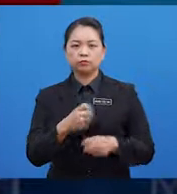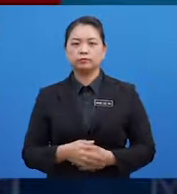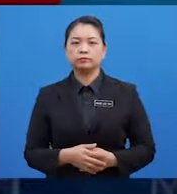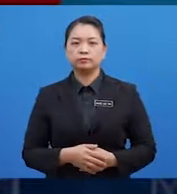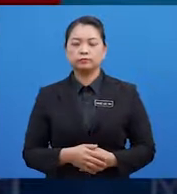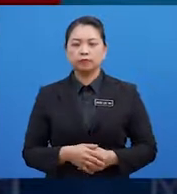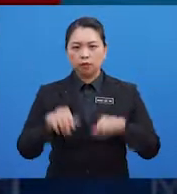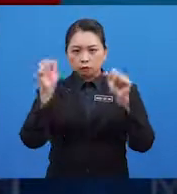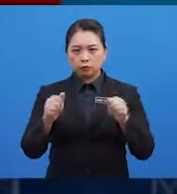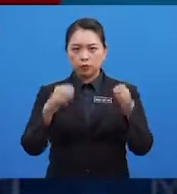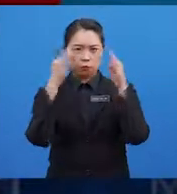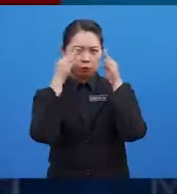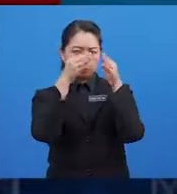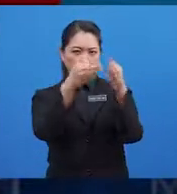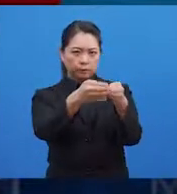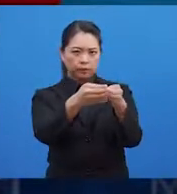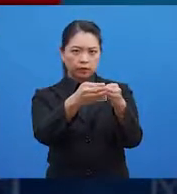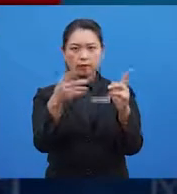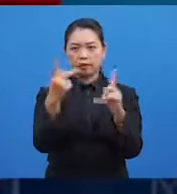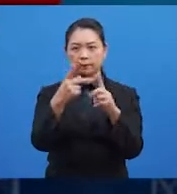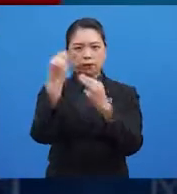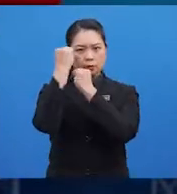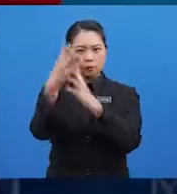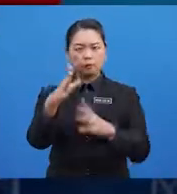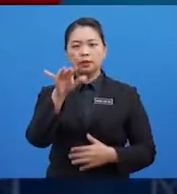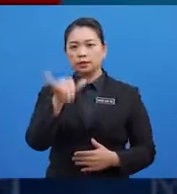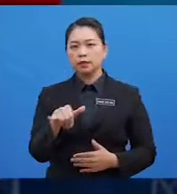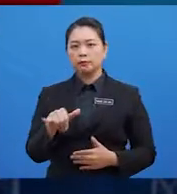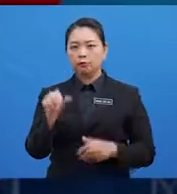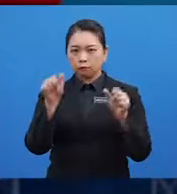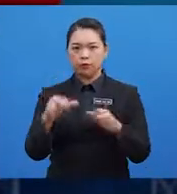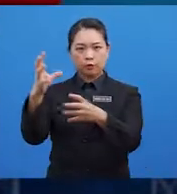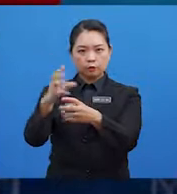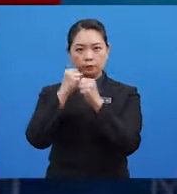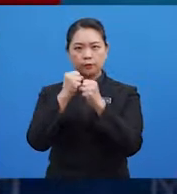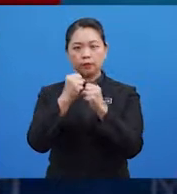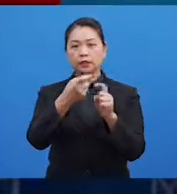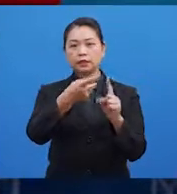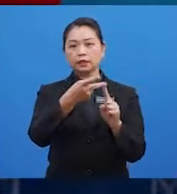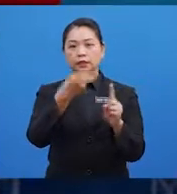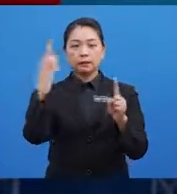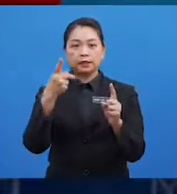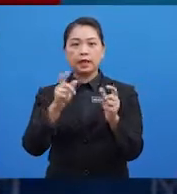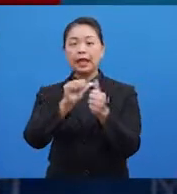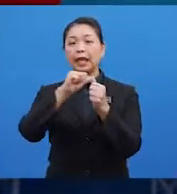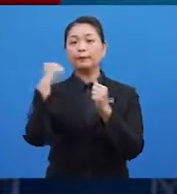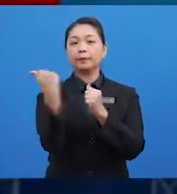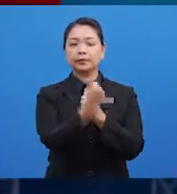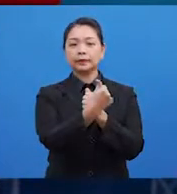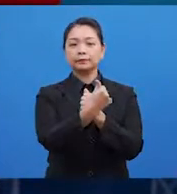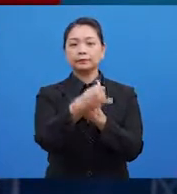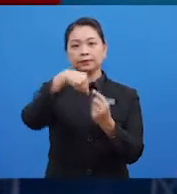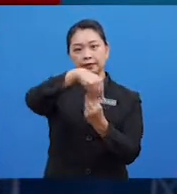berkeupayaan untuk menupukan perhatian kepada maklumat yang boleh diperboleh daripada alam